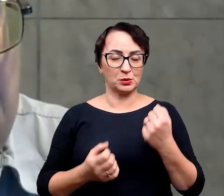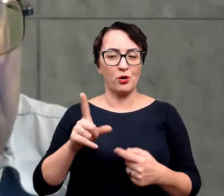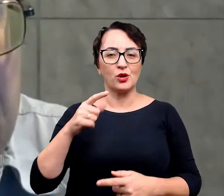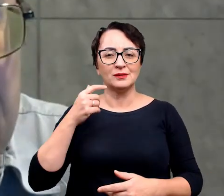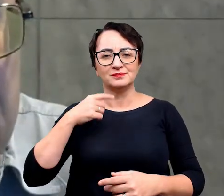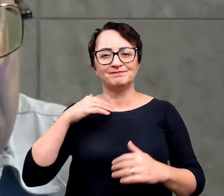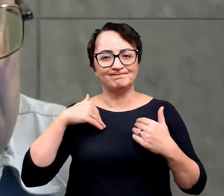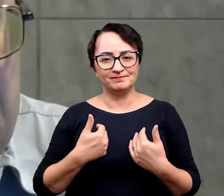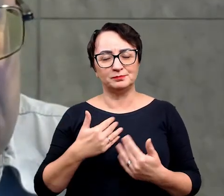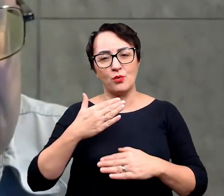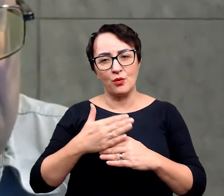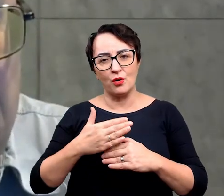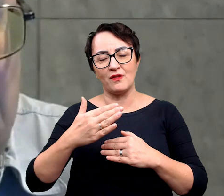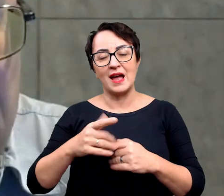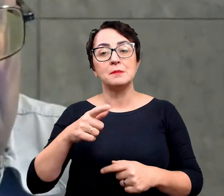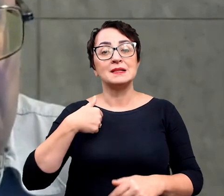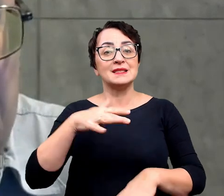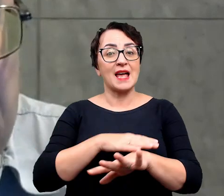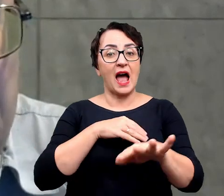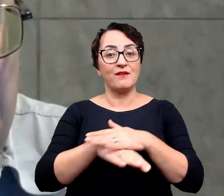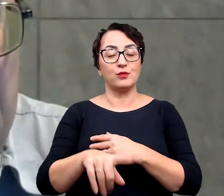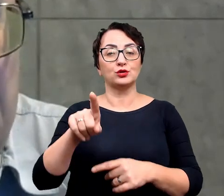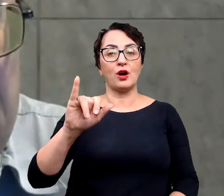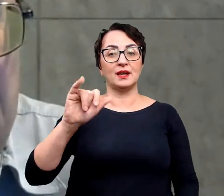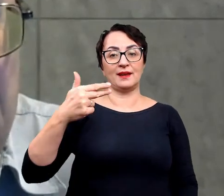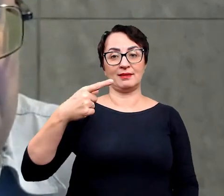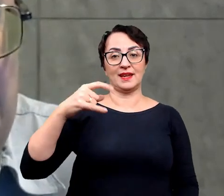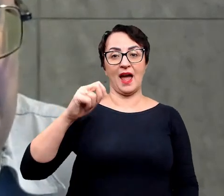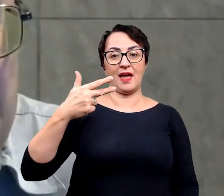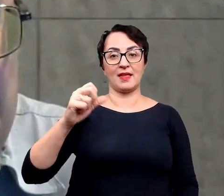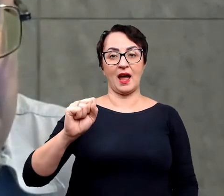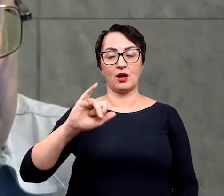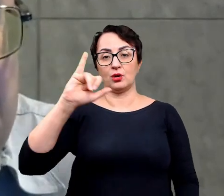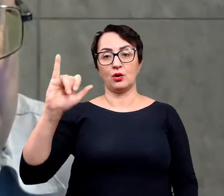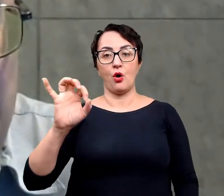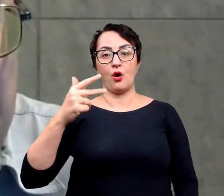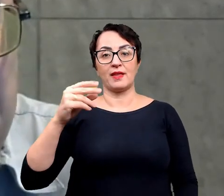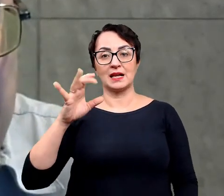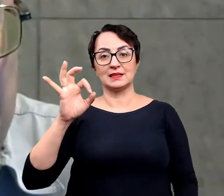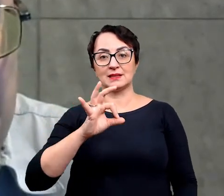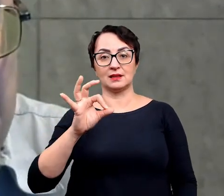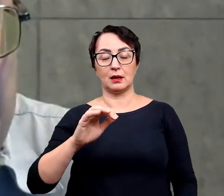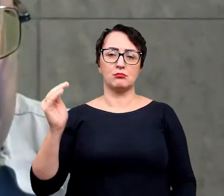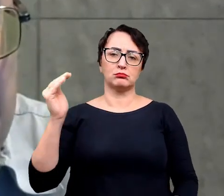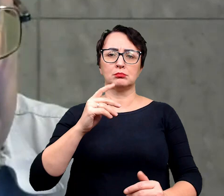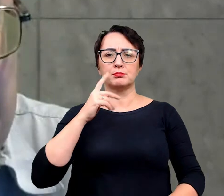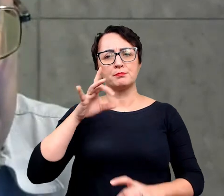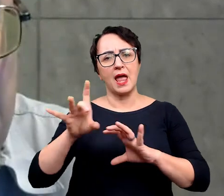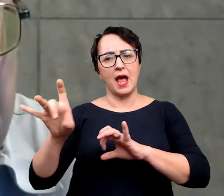to, zawód paleontologa to nie jest Indiana Jones, gdzieś tam biegający po różnych